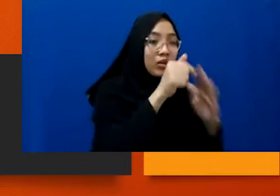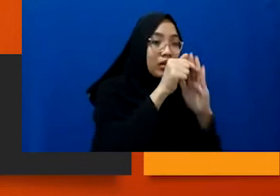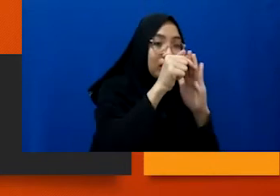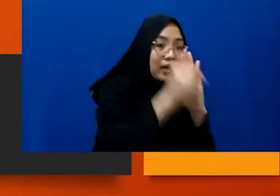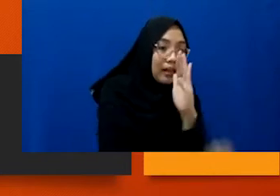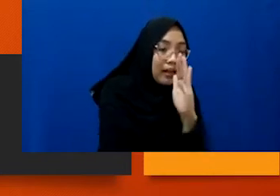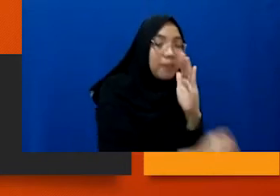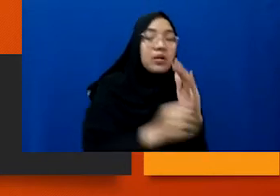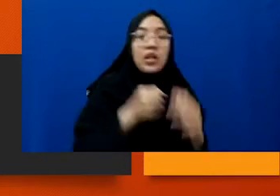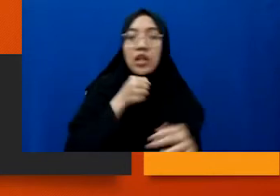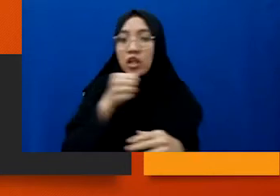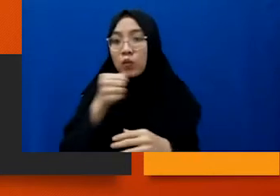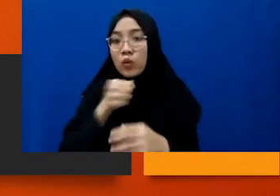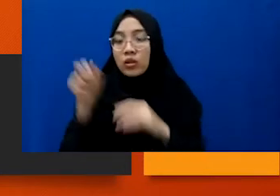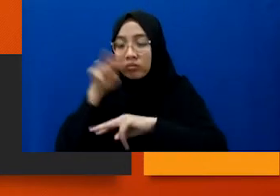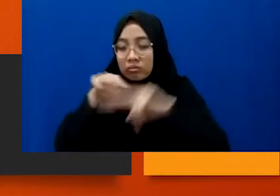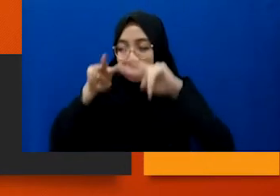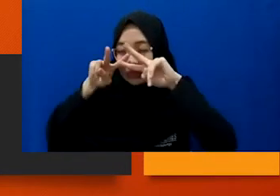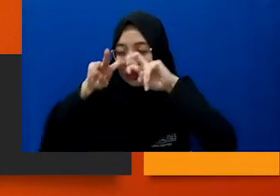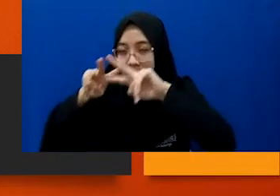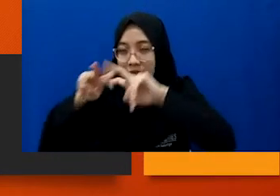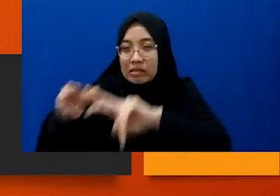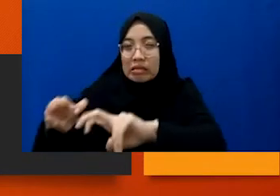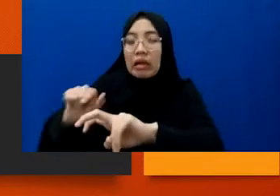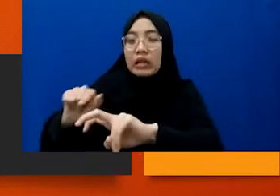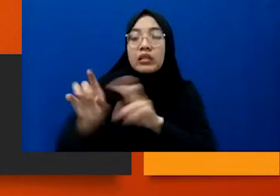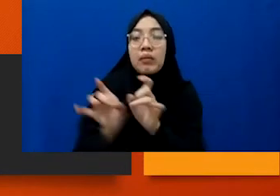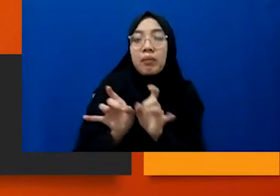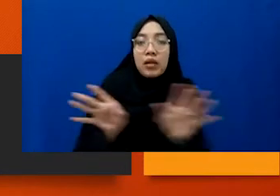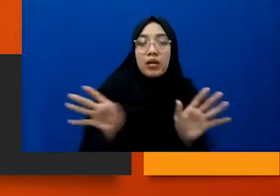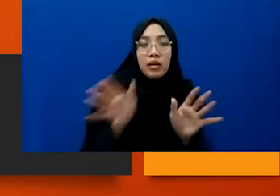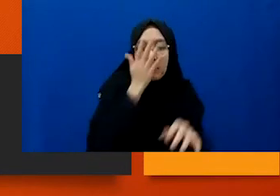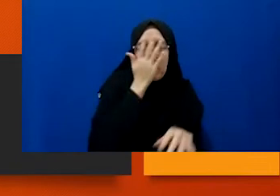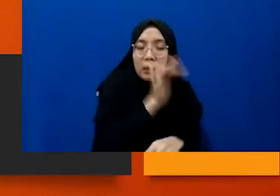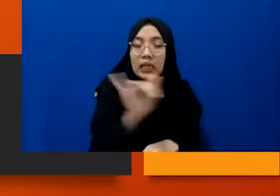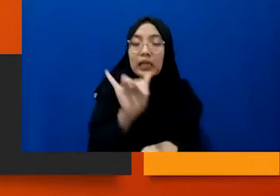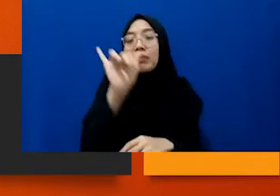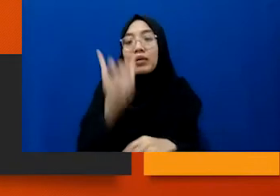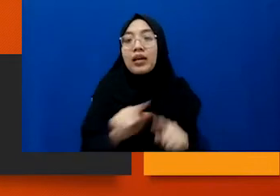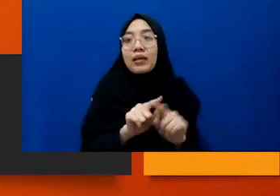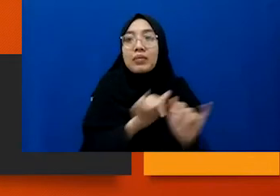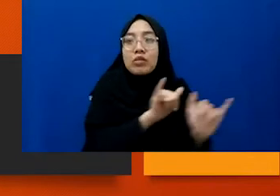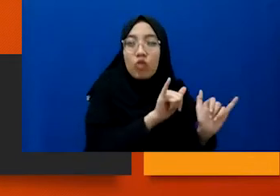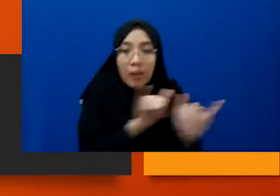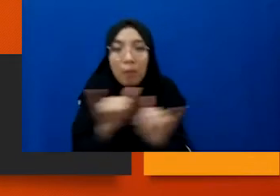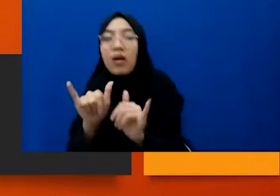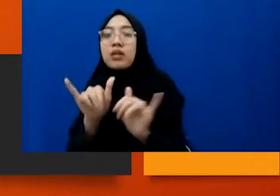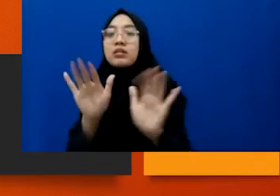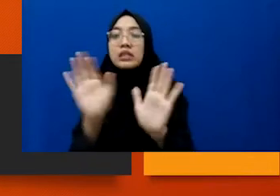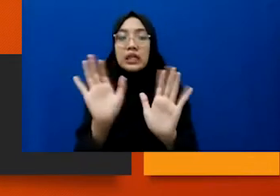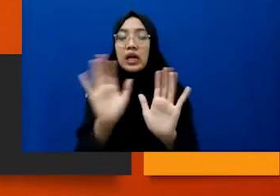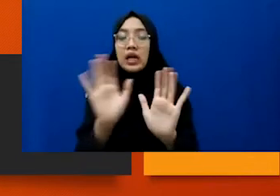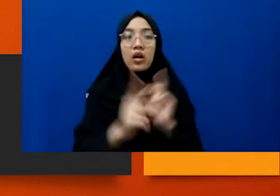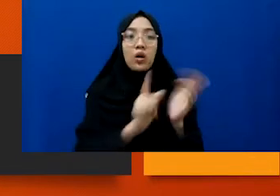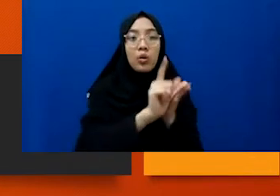dan liputan investigasi, gitu kan, ini serupa, tapi tak sama. Nah, kalau in the pre-porting,